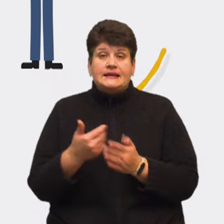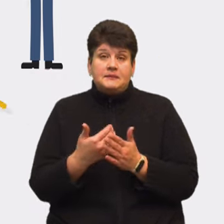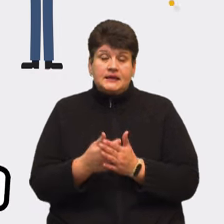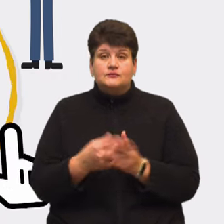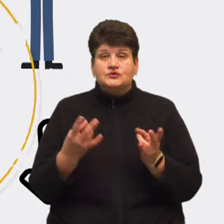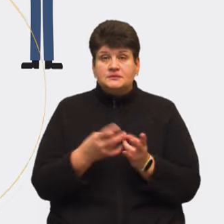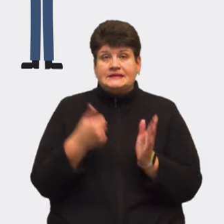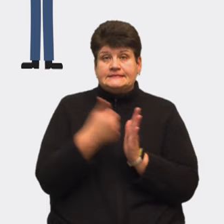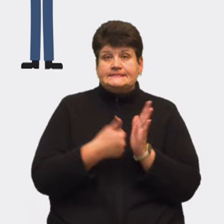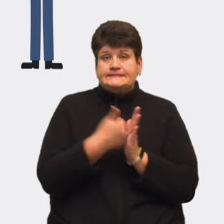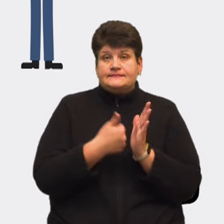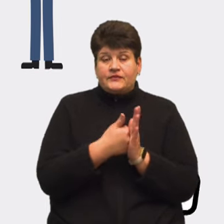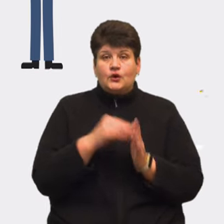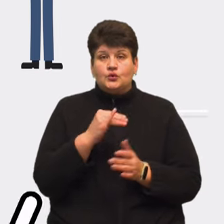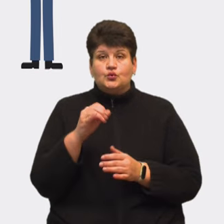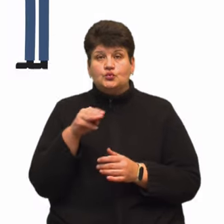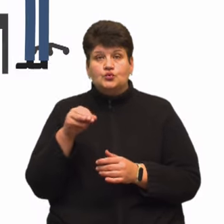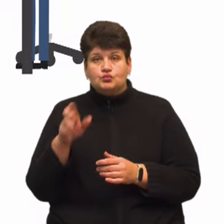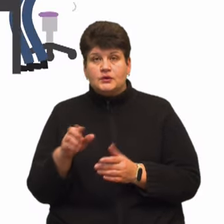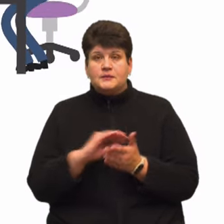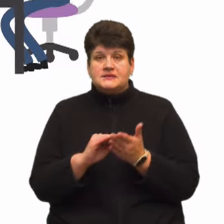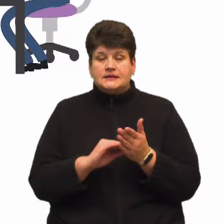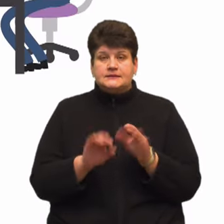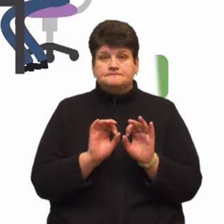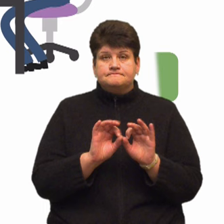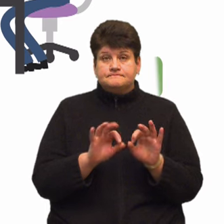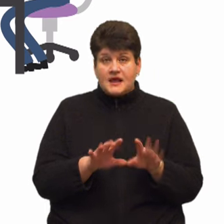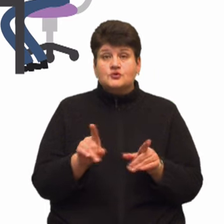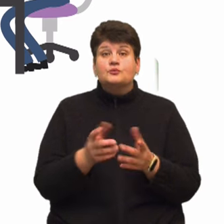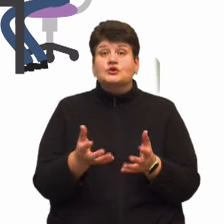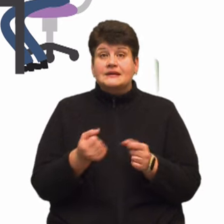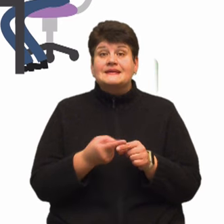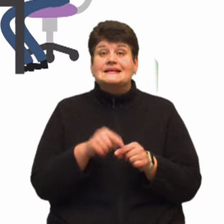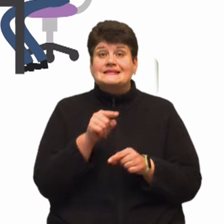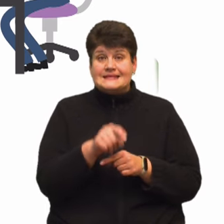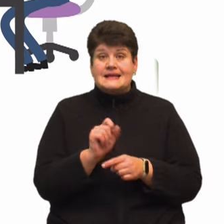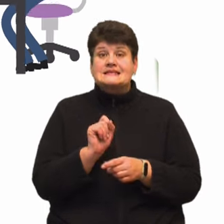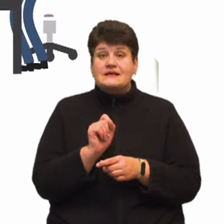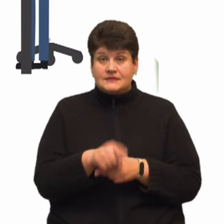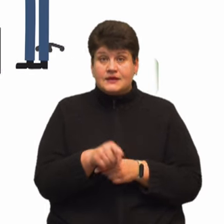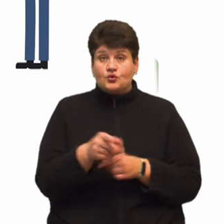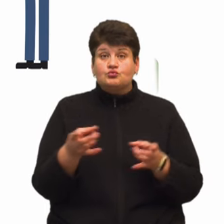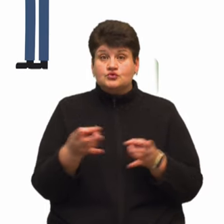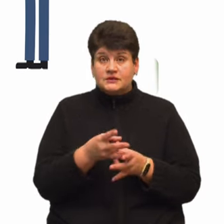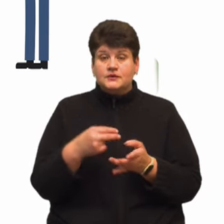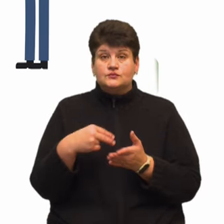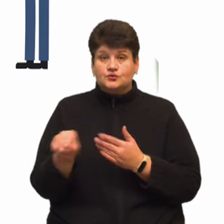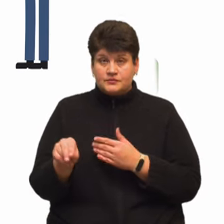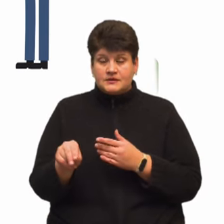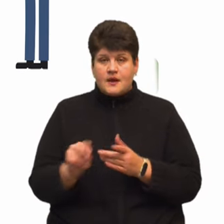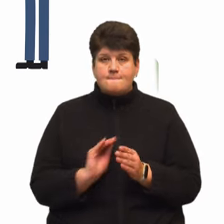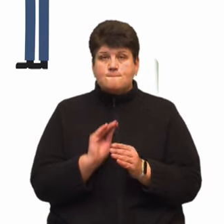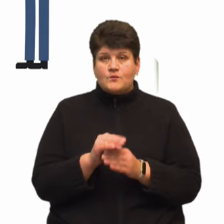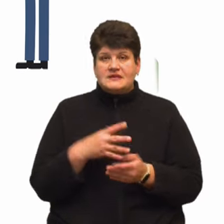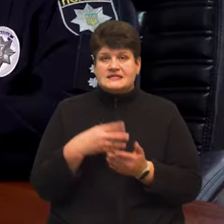вподобати відео у Ютубі чи написати коментар. Але щоб отримати це завдання, його потрібно викупити, поповнивши свій